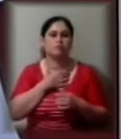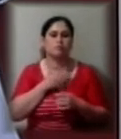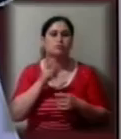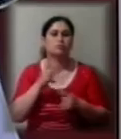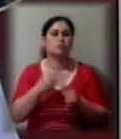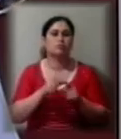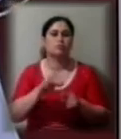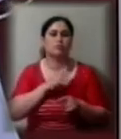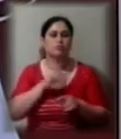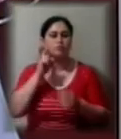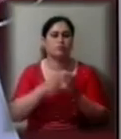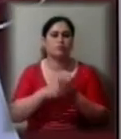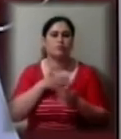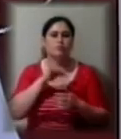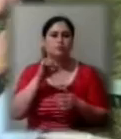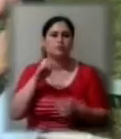бачили наші кореспонденти.